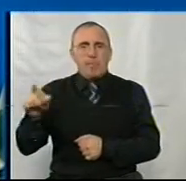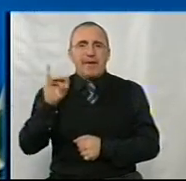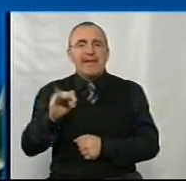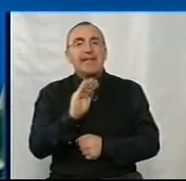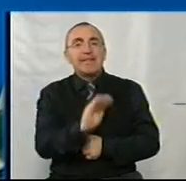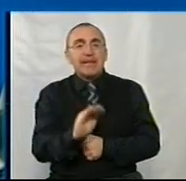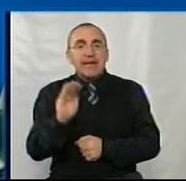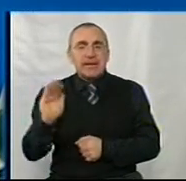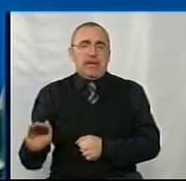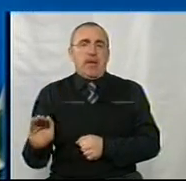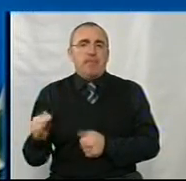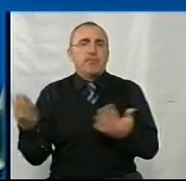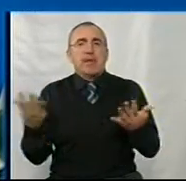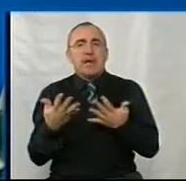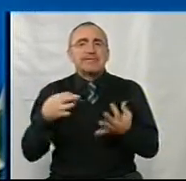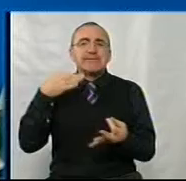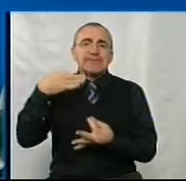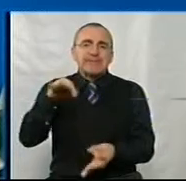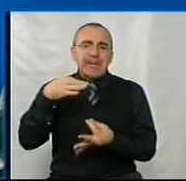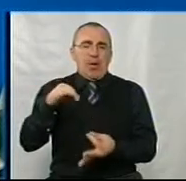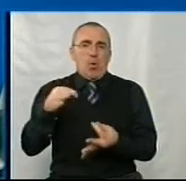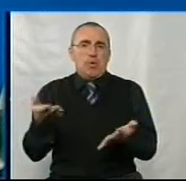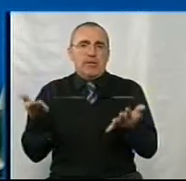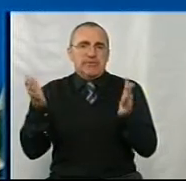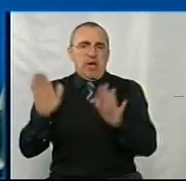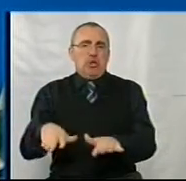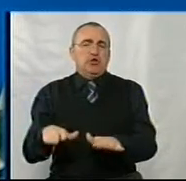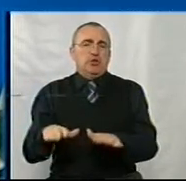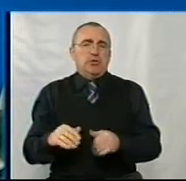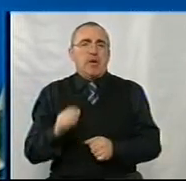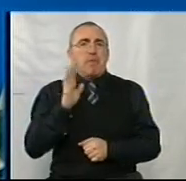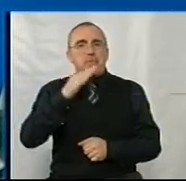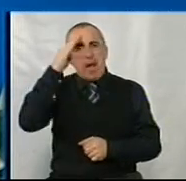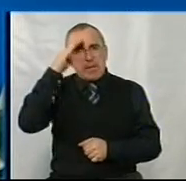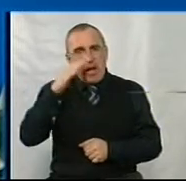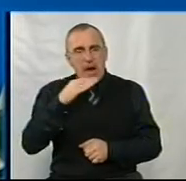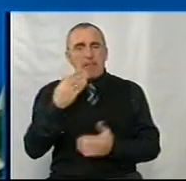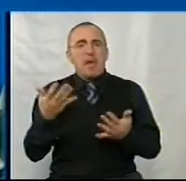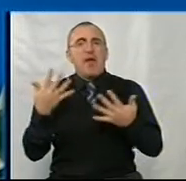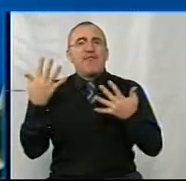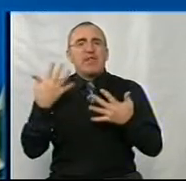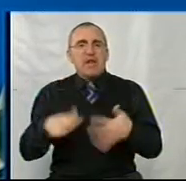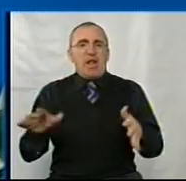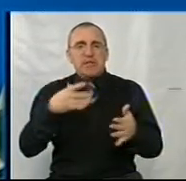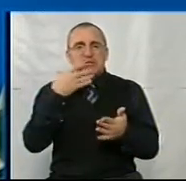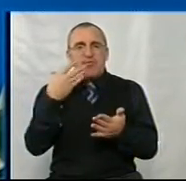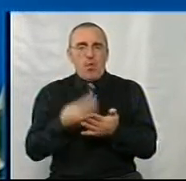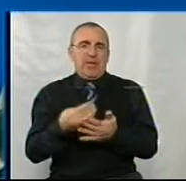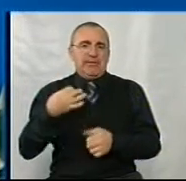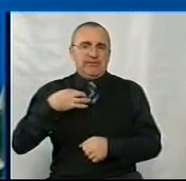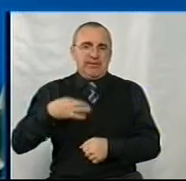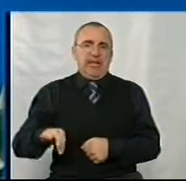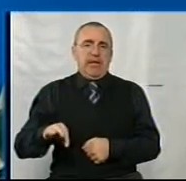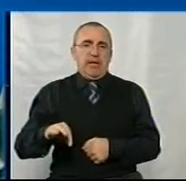дітям, які з сироти залишились, батькам, які втратили своїх синів. Ми